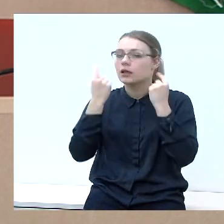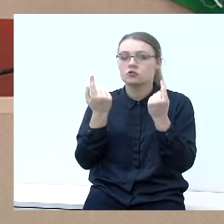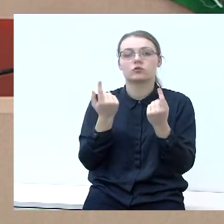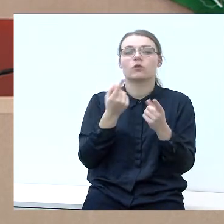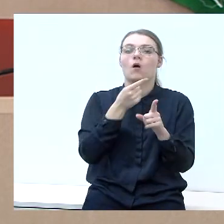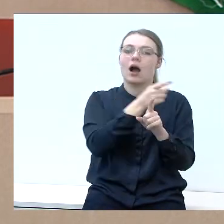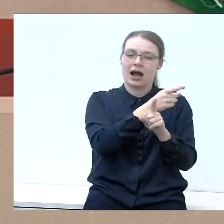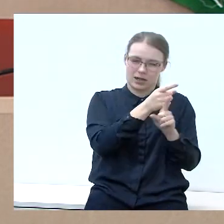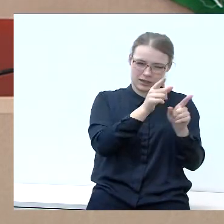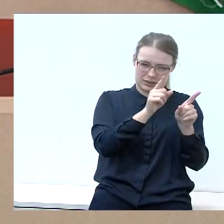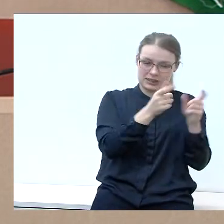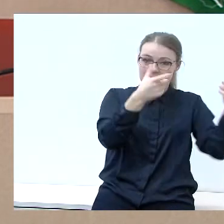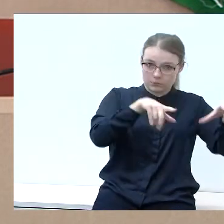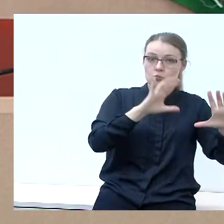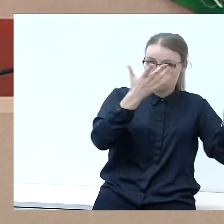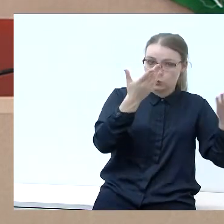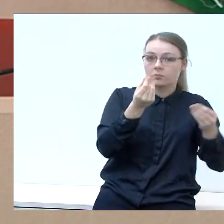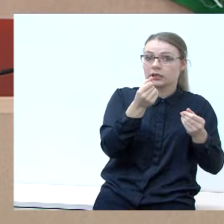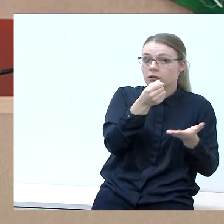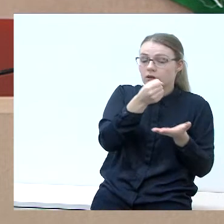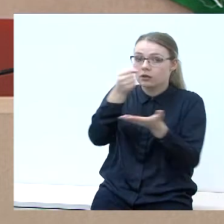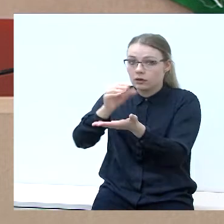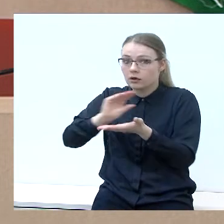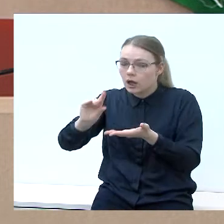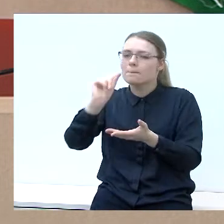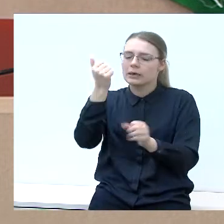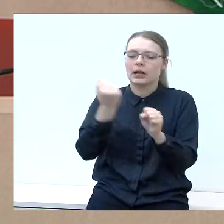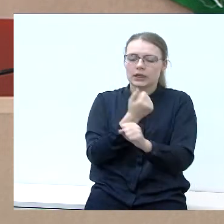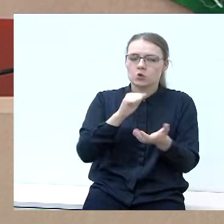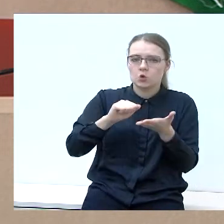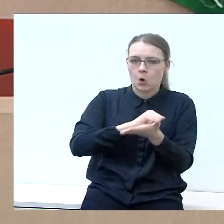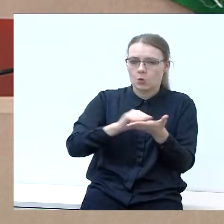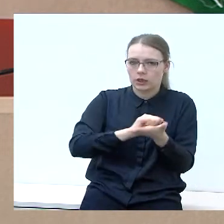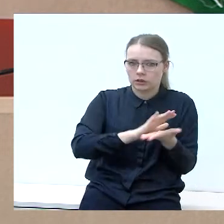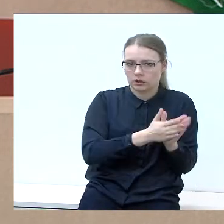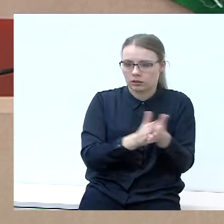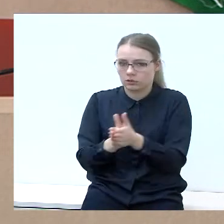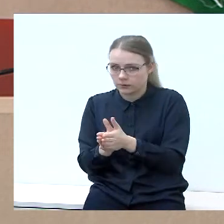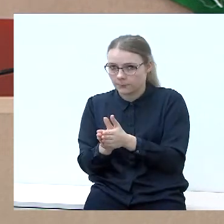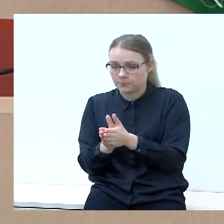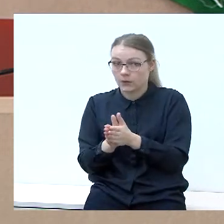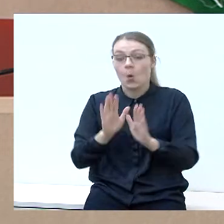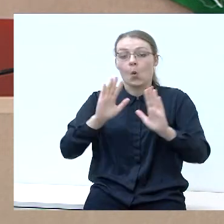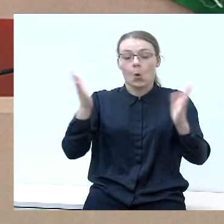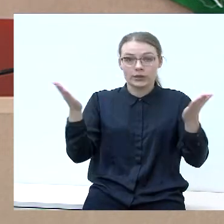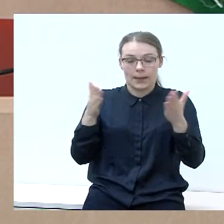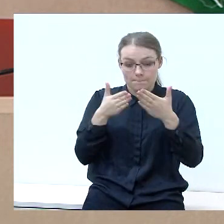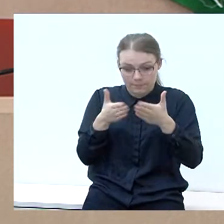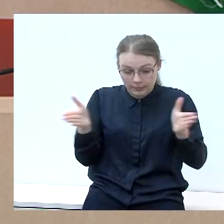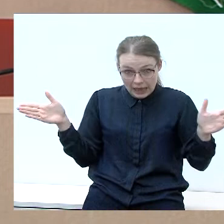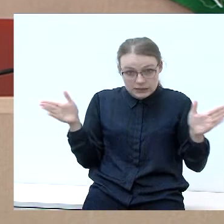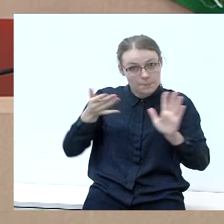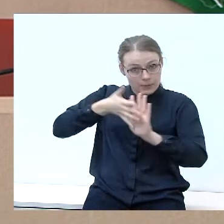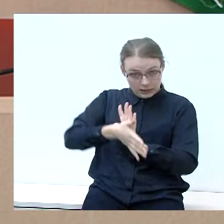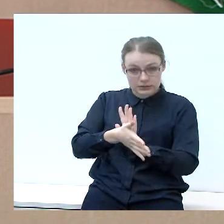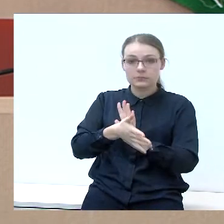tikrai negalės investuoti tol, kol nebus sutvarkyti formalumai. Bet kalbant plačiai, prasme, man labai gaila,